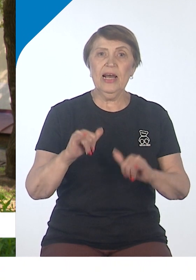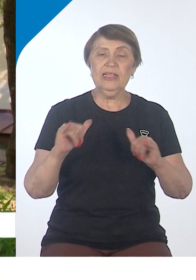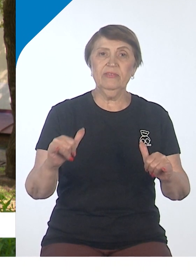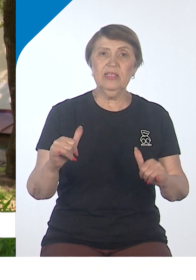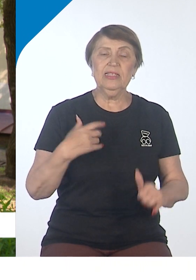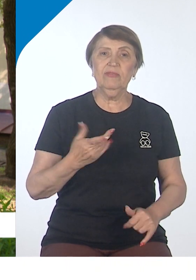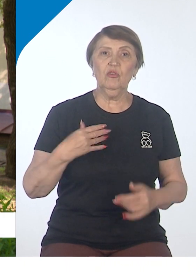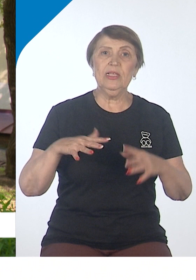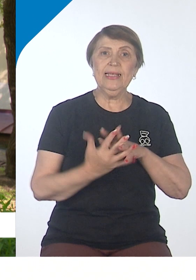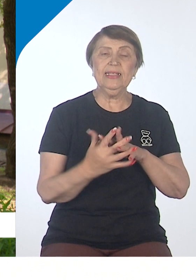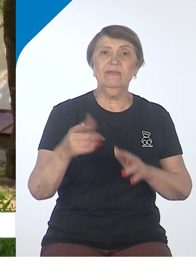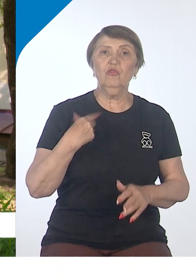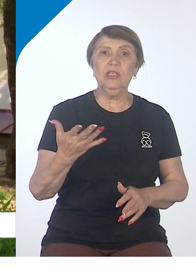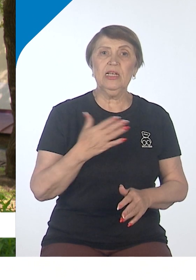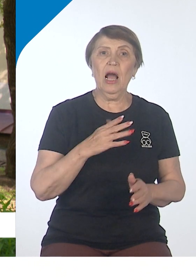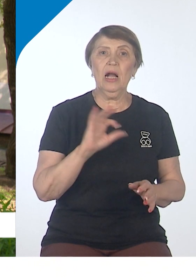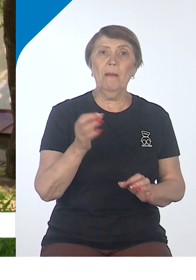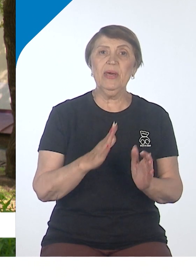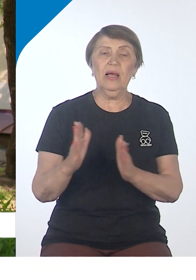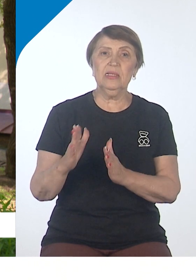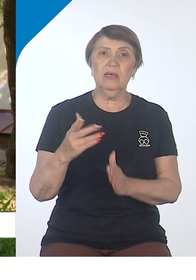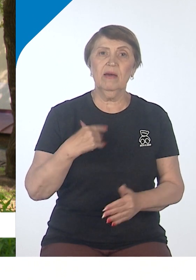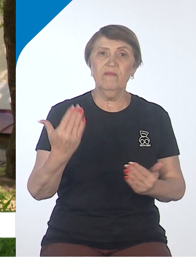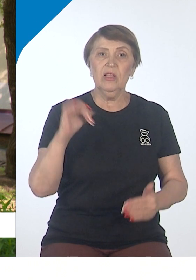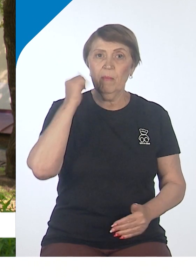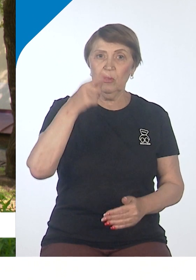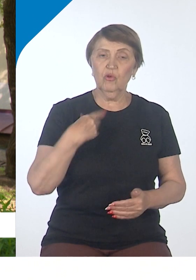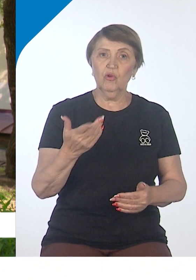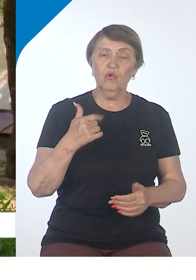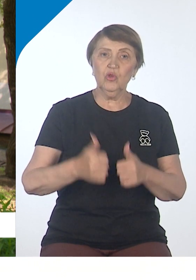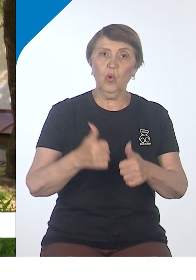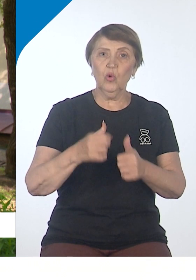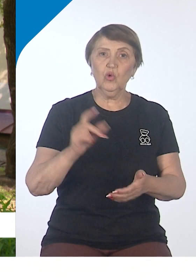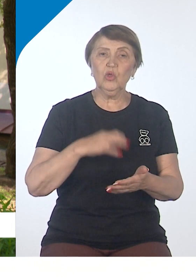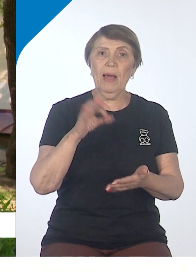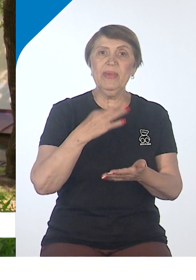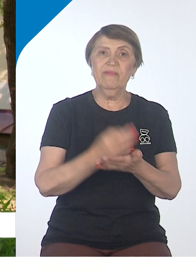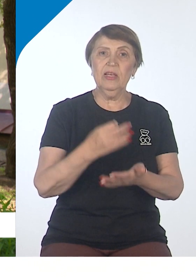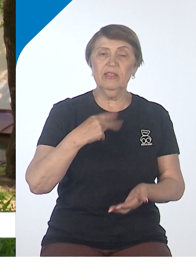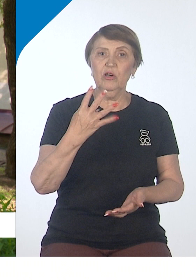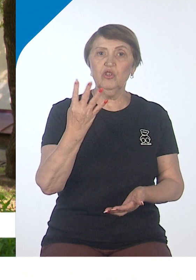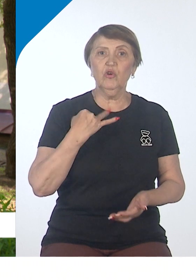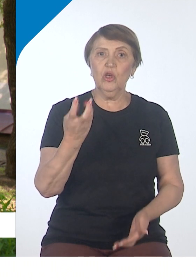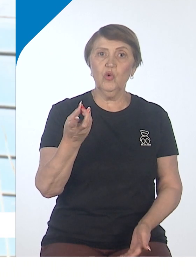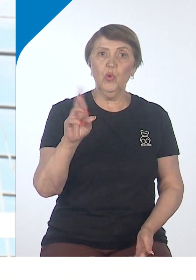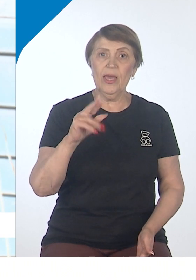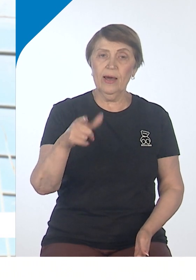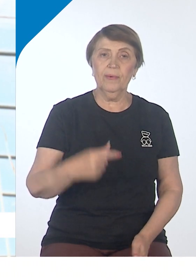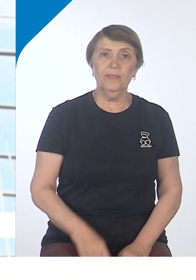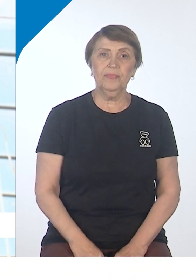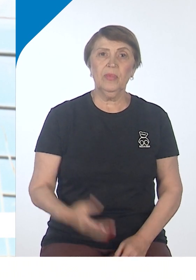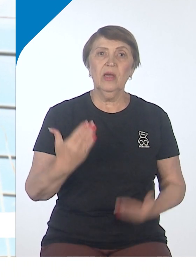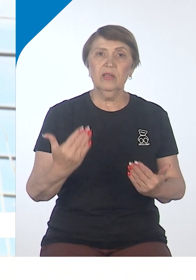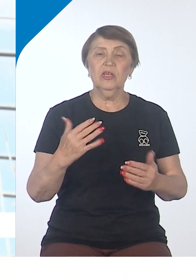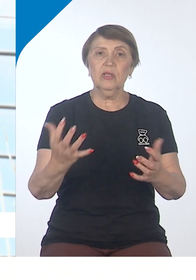кооперации. В этом году мы конкурс объявили 24 июня. В течение месяца мы будем принимать заявки. Теперь